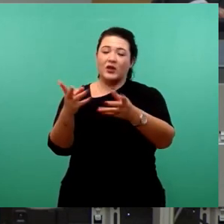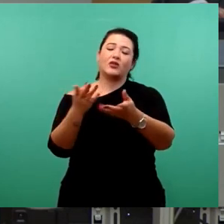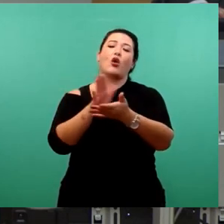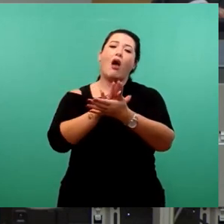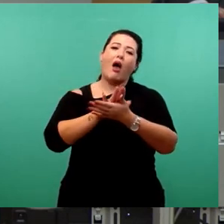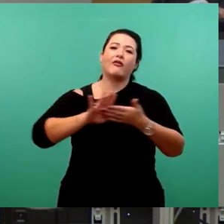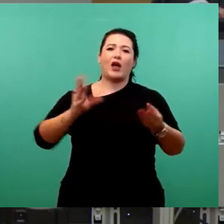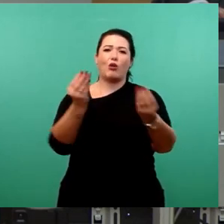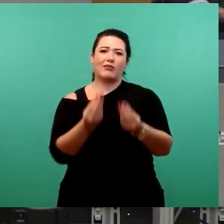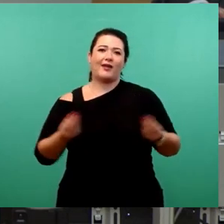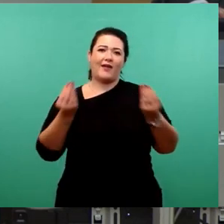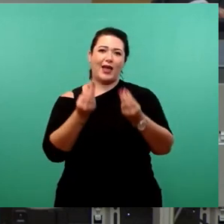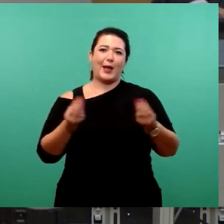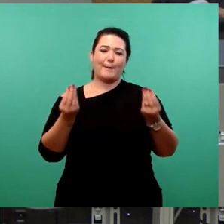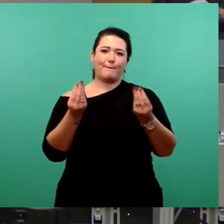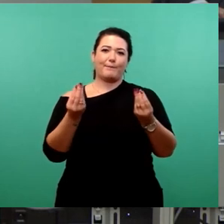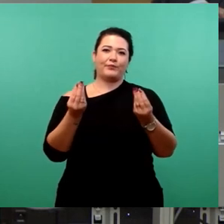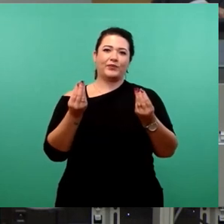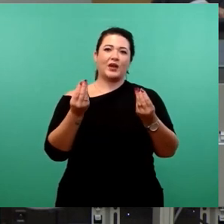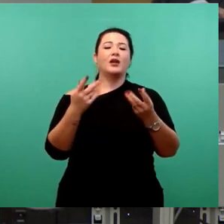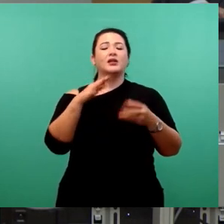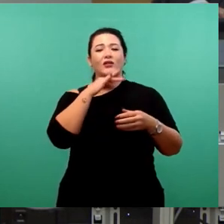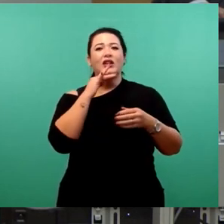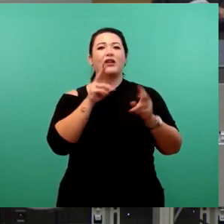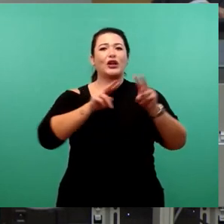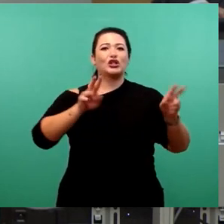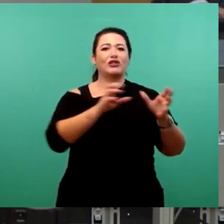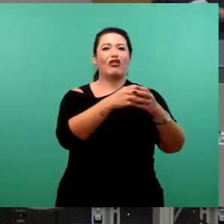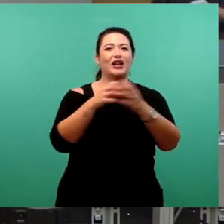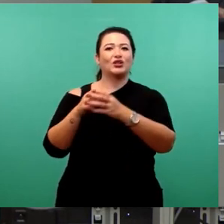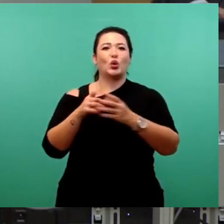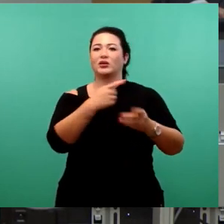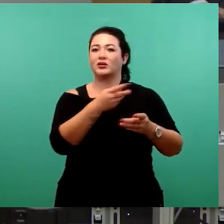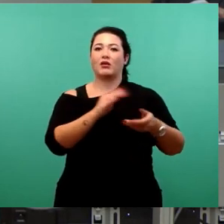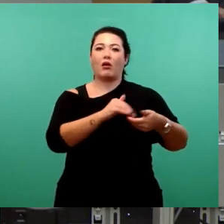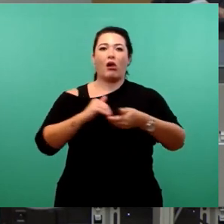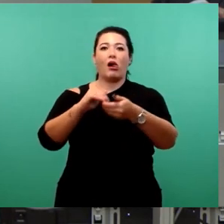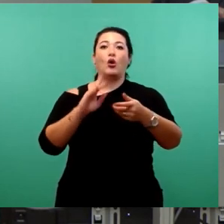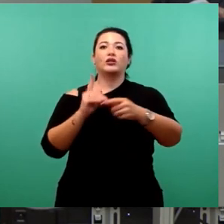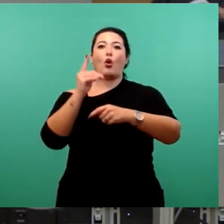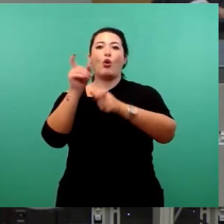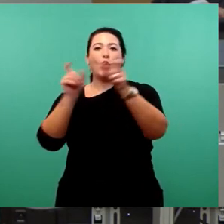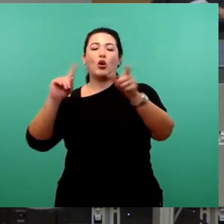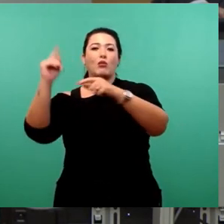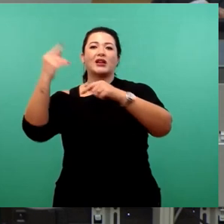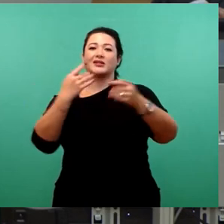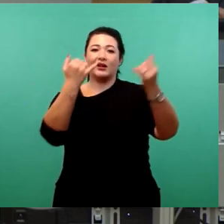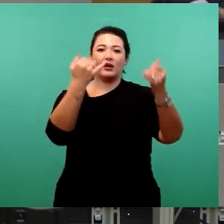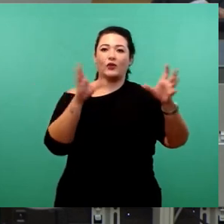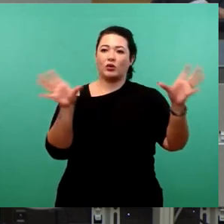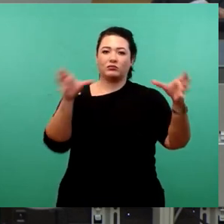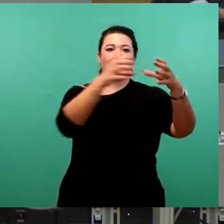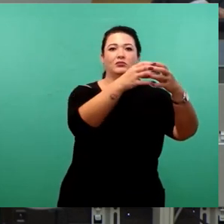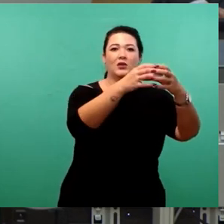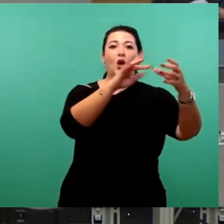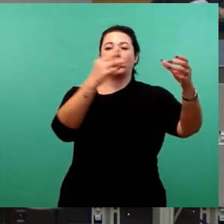sehr zähem Ring zwischen vielen Fraktionen, die wenig eint, und einem machthungrigen Oberbürgermeister soll sich die neue Stadtspitze jetzt auf die denkbar